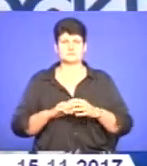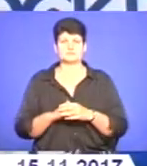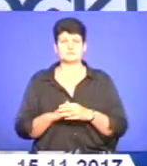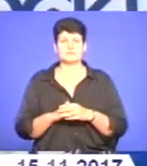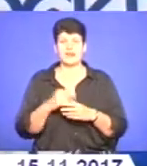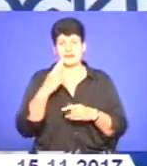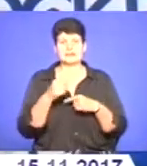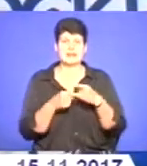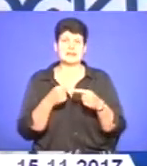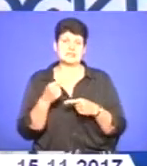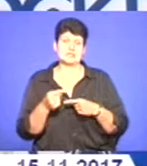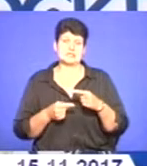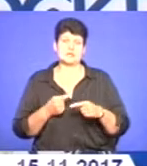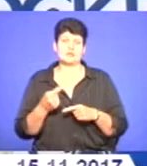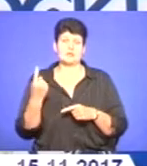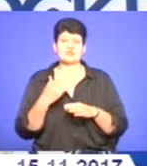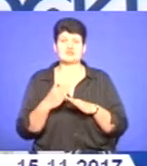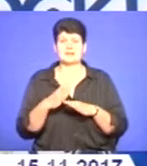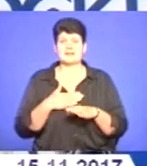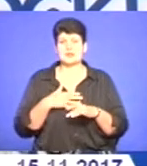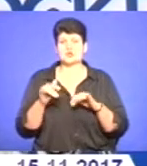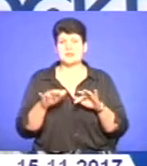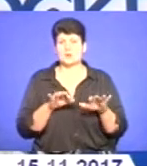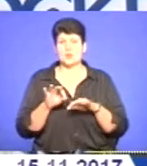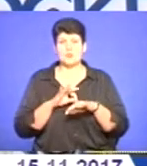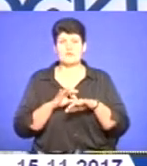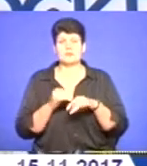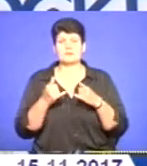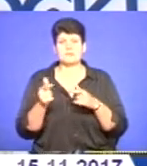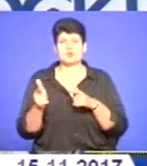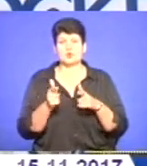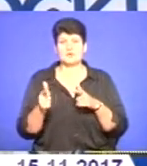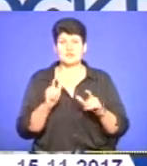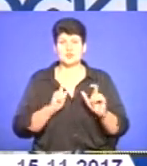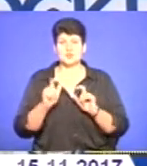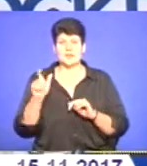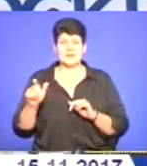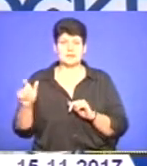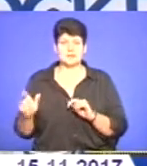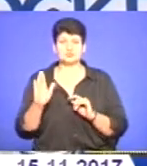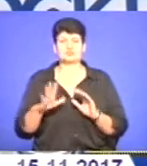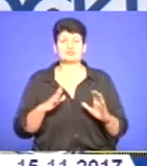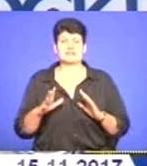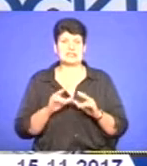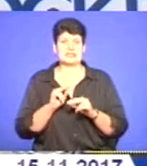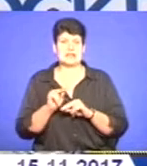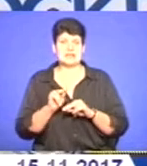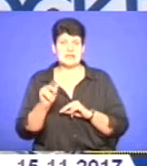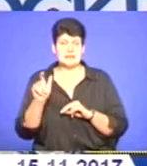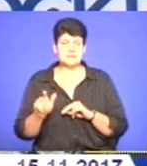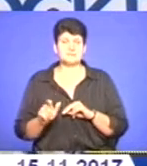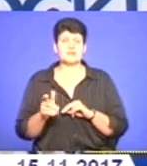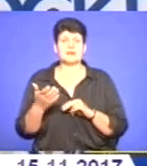Традиційно першу частину нашого заходу ми проведемо для підготовки студентів. Тобто будуть тренери, досвідчені, які